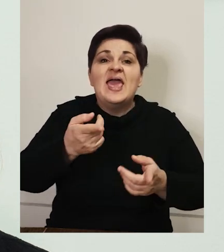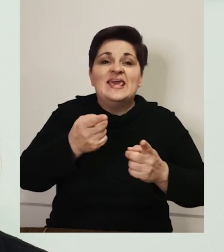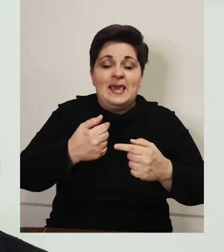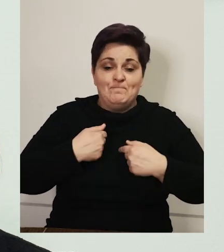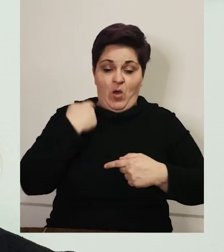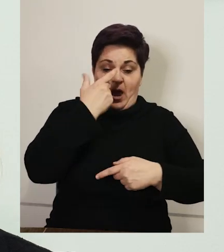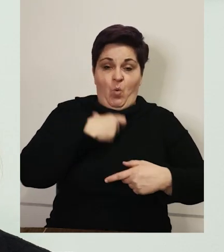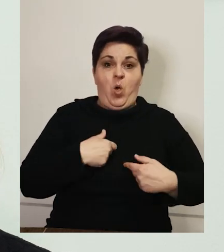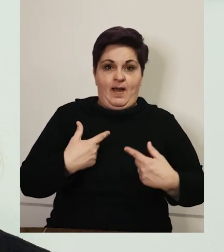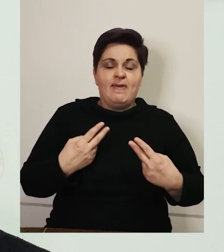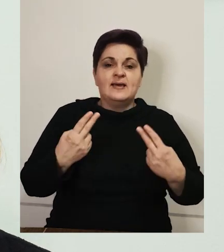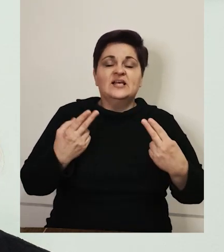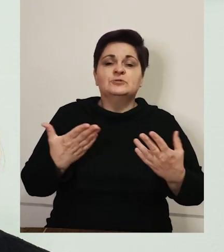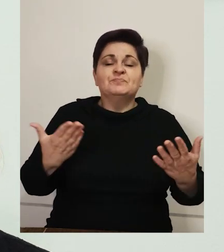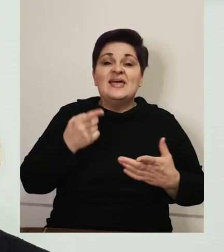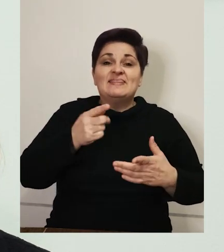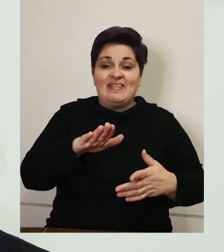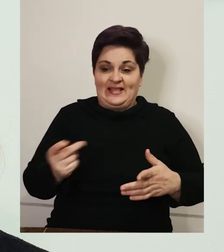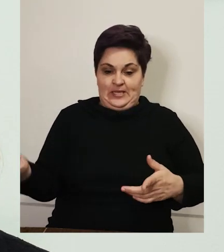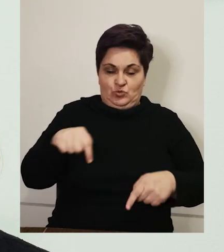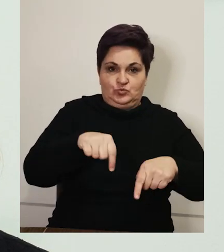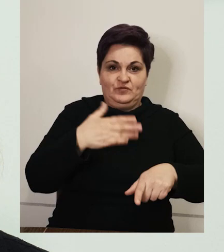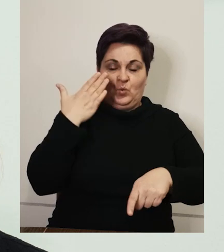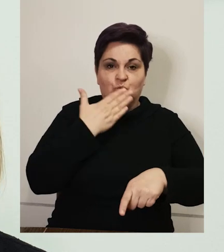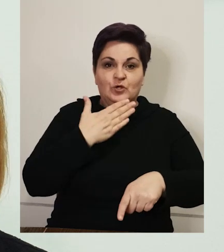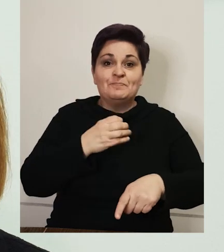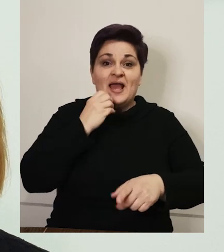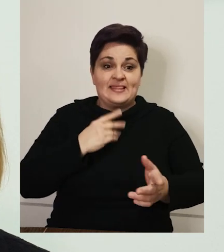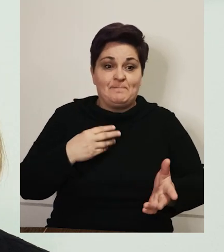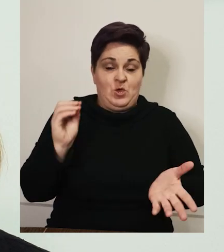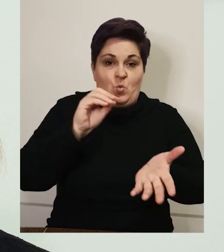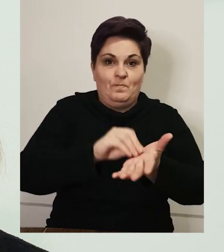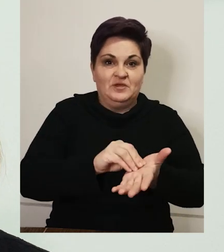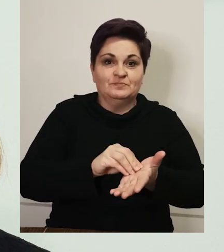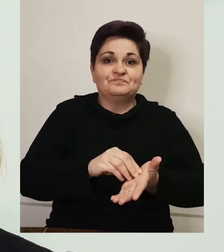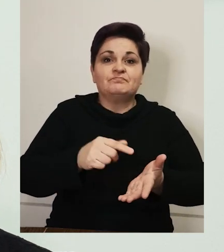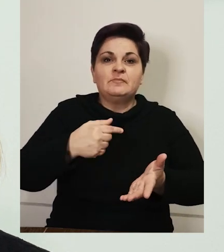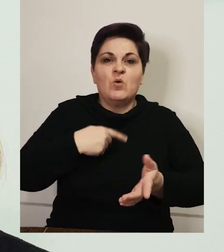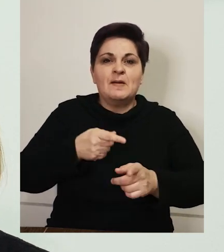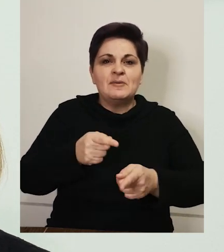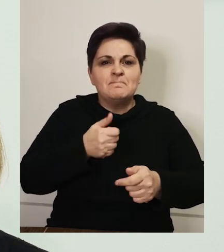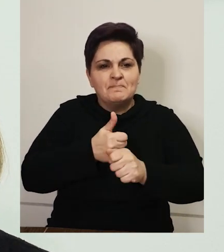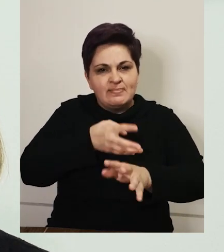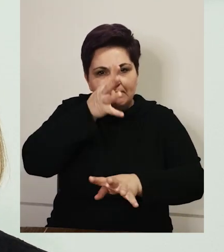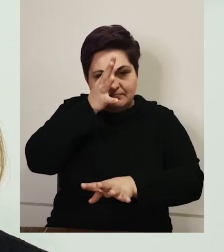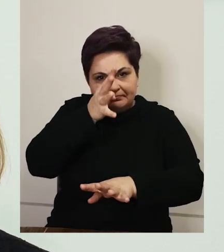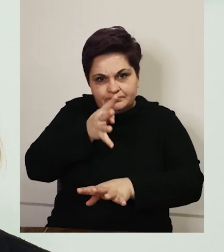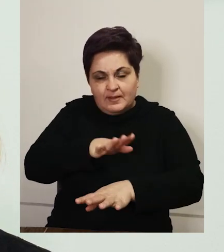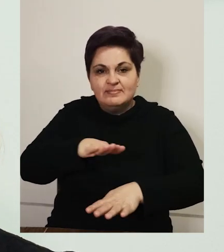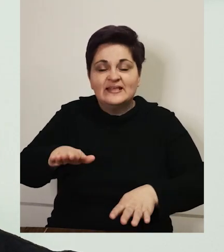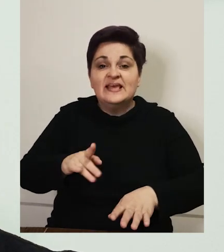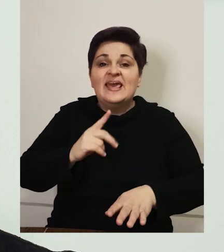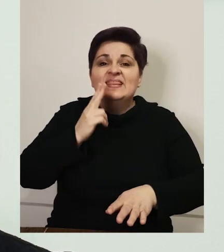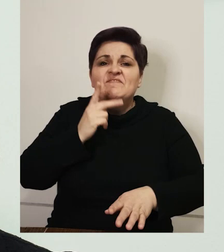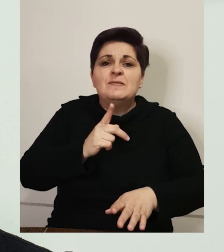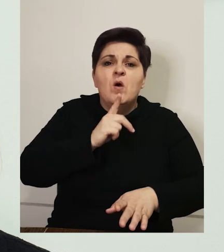stručne škole i tu je ovako moja jedna uloga značajna. Kad djeca dođu u školu, kada ih upišemo, znači onda imamo